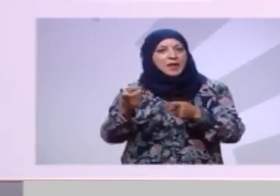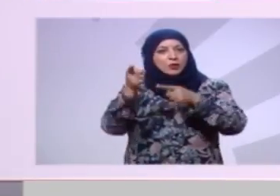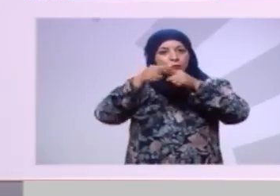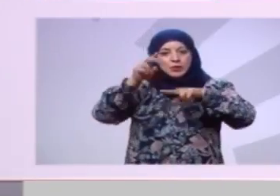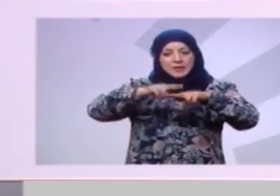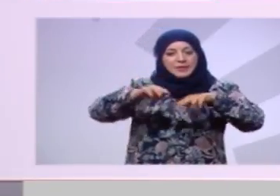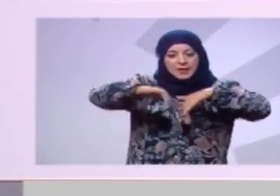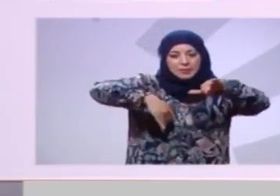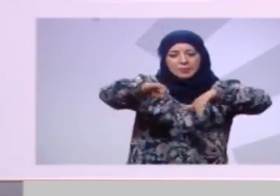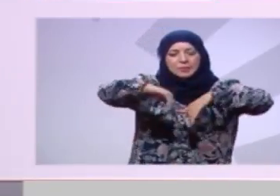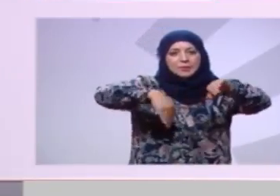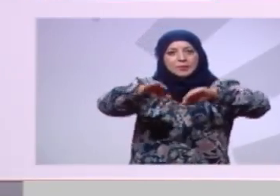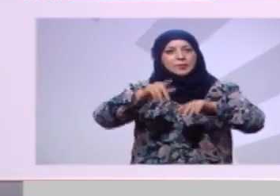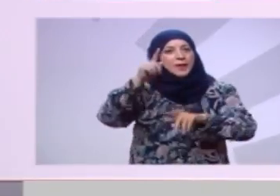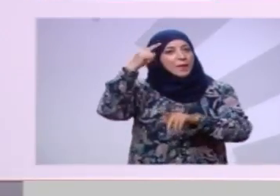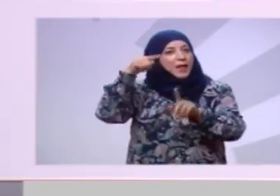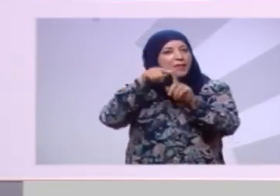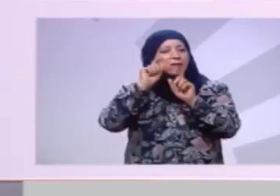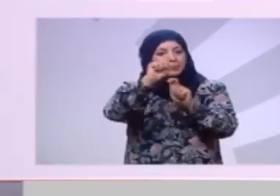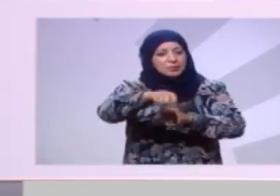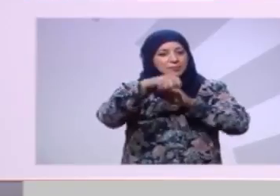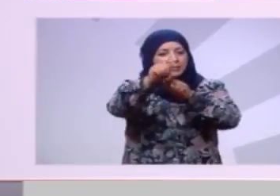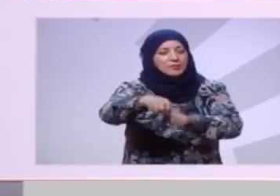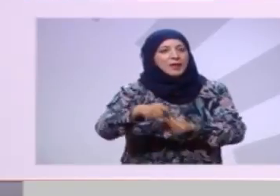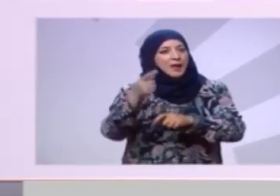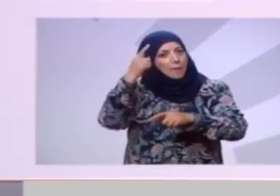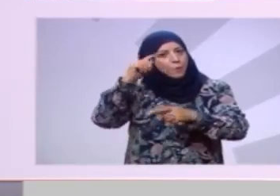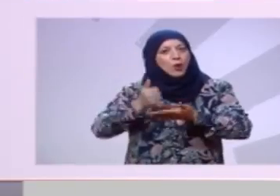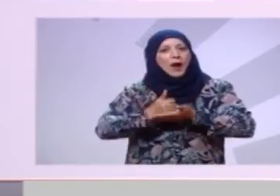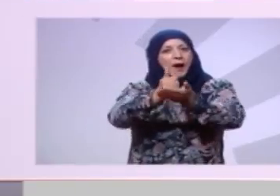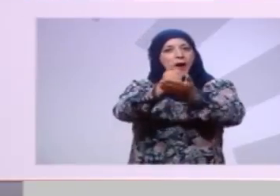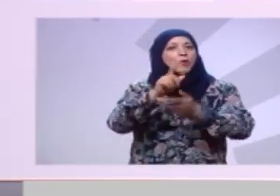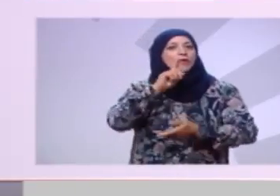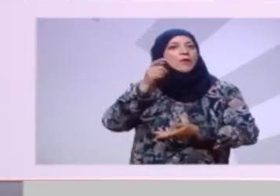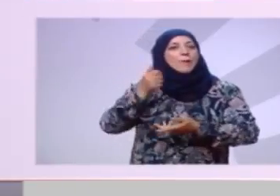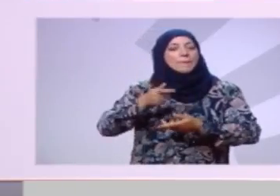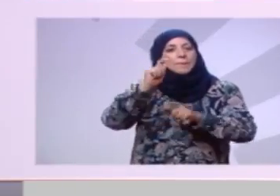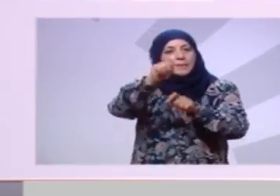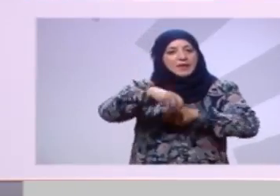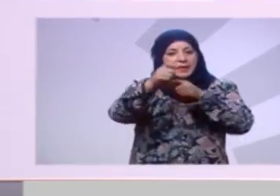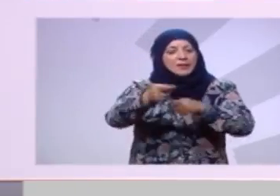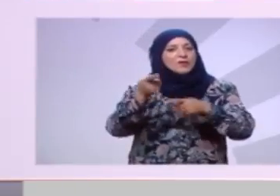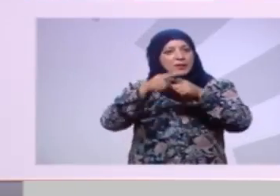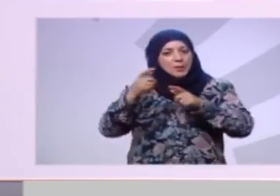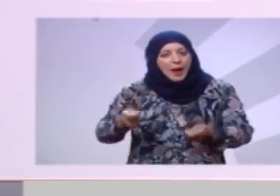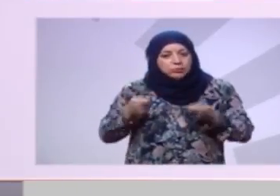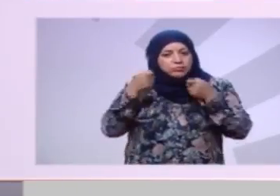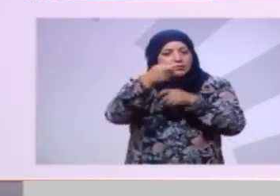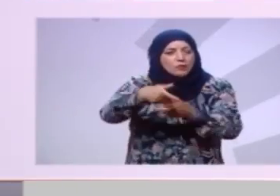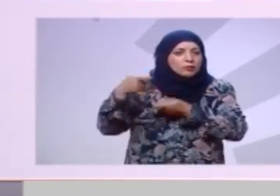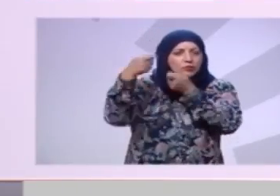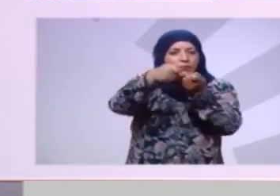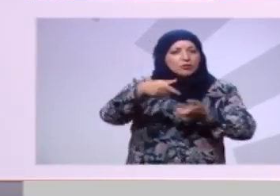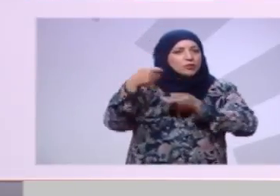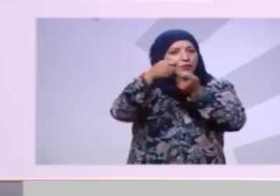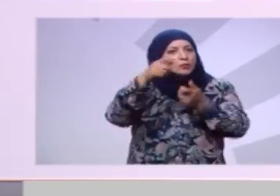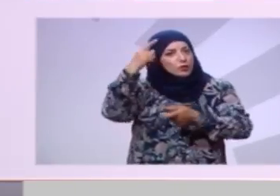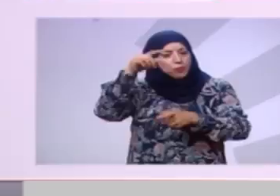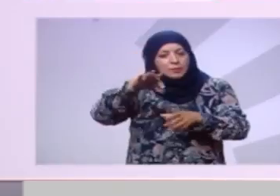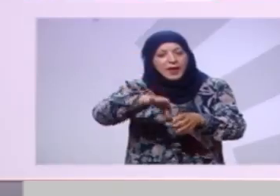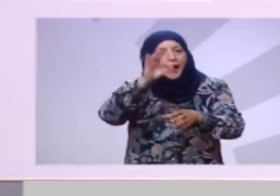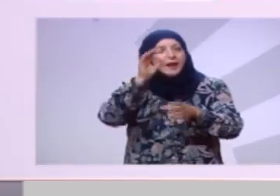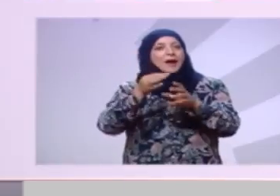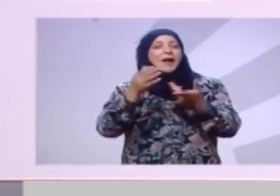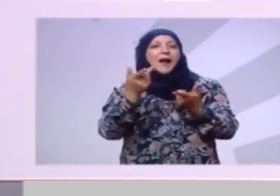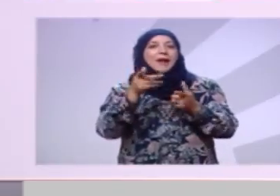الريفية والاحتنام الماركة الريفية سواء بتوفير الأموال والإمكانيات وتجهيات للمرأة لخلق مشاريع